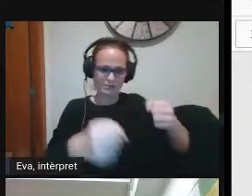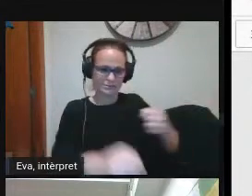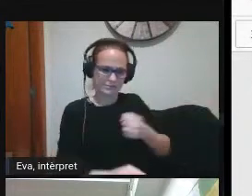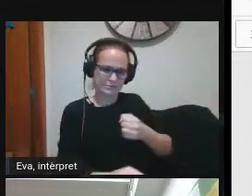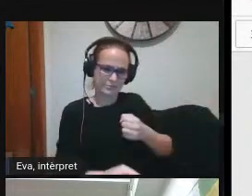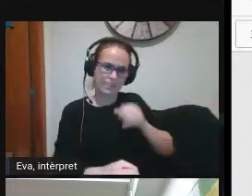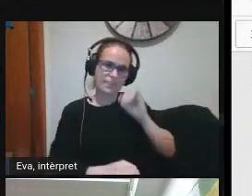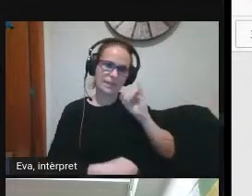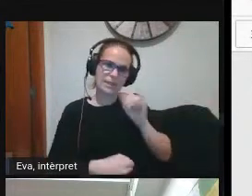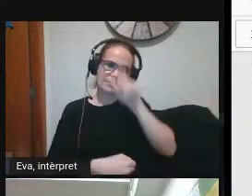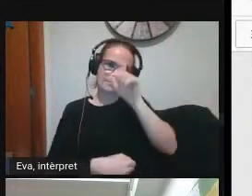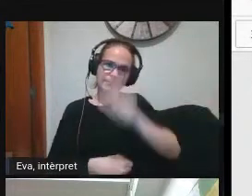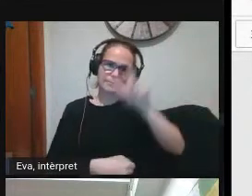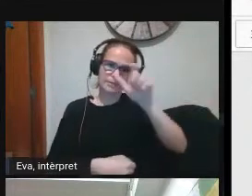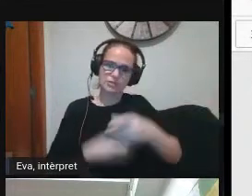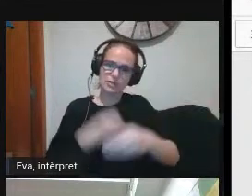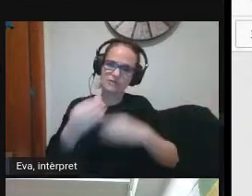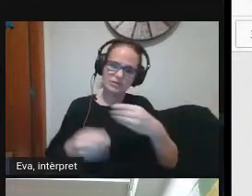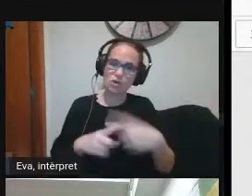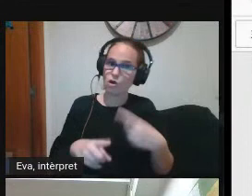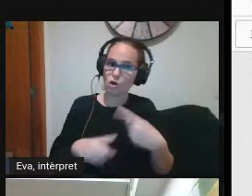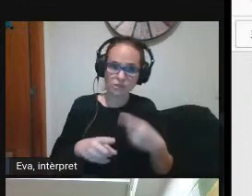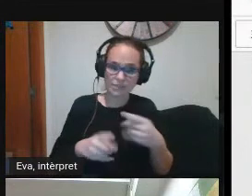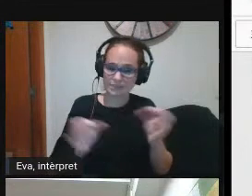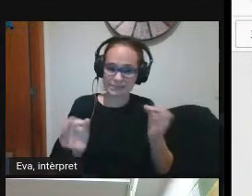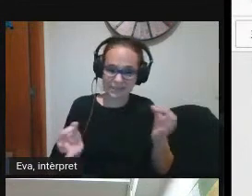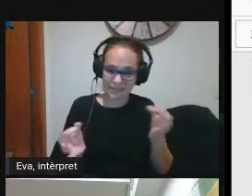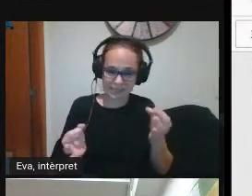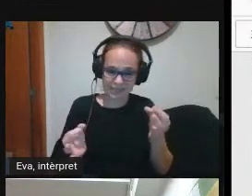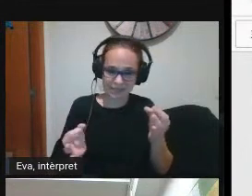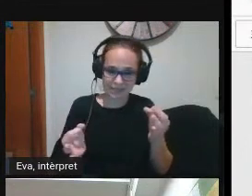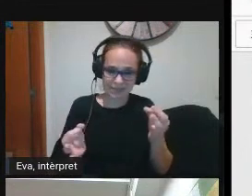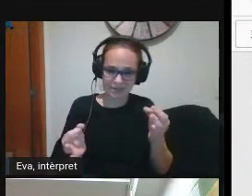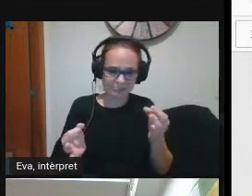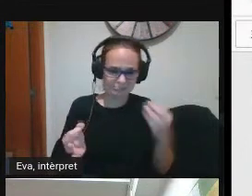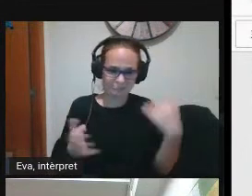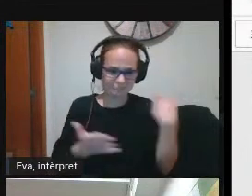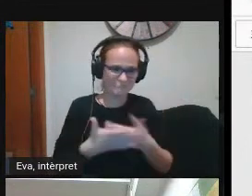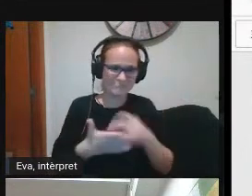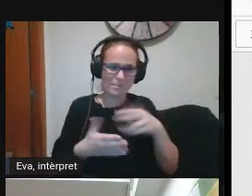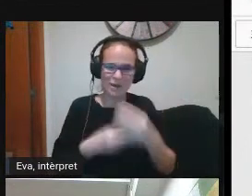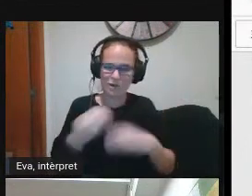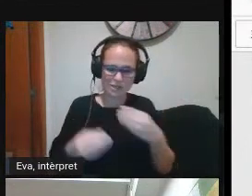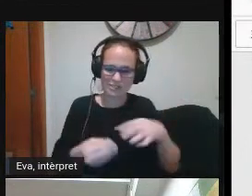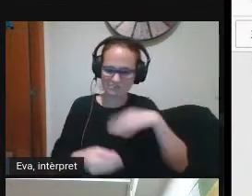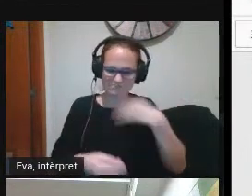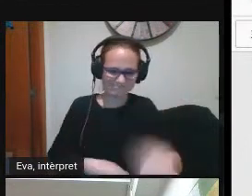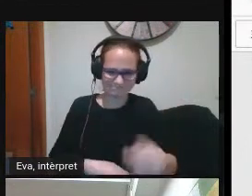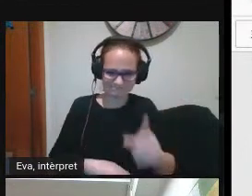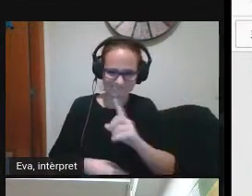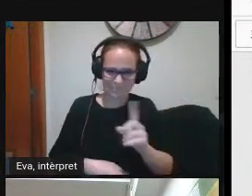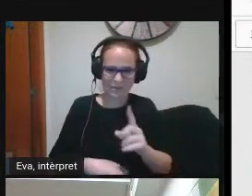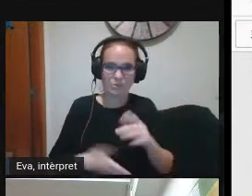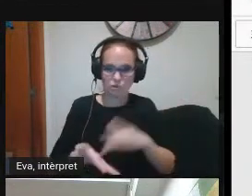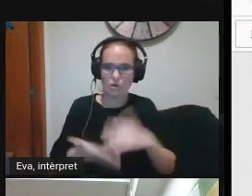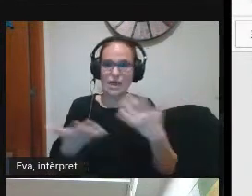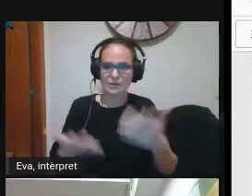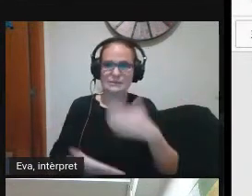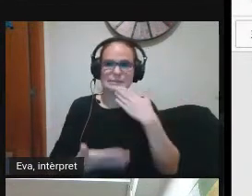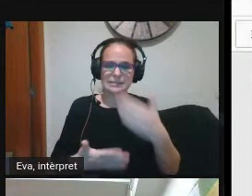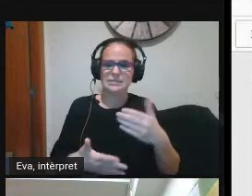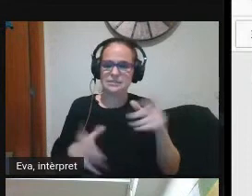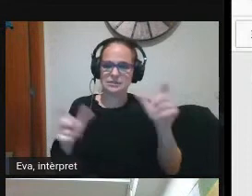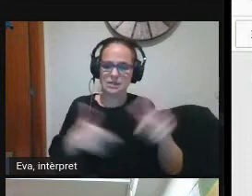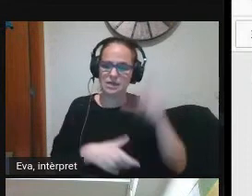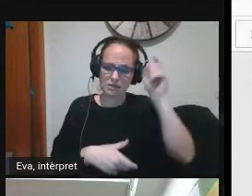i la gent ha fet coses que d'una altra forma no les havies fet mai que no s'havies vist capaç és a dir tot el claustre ha dut a terme